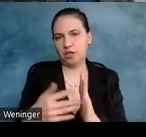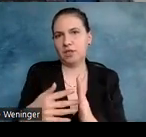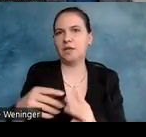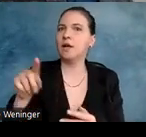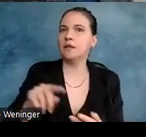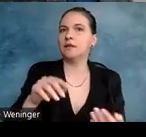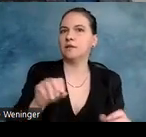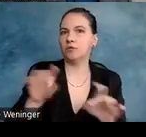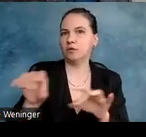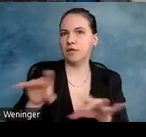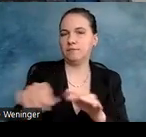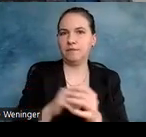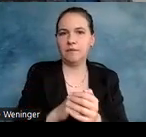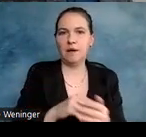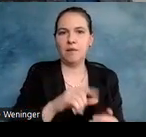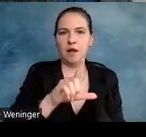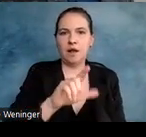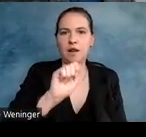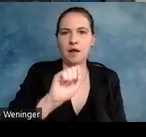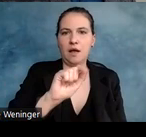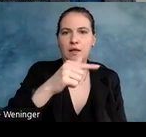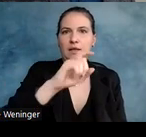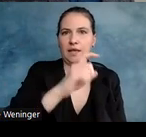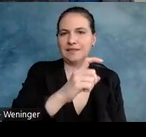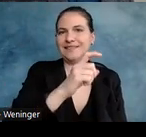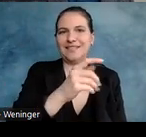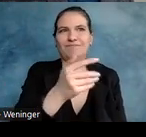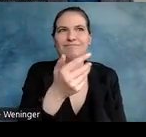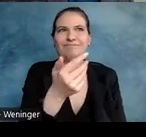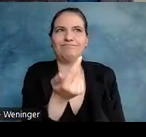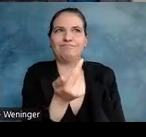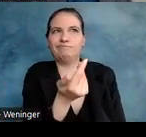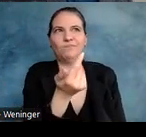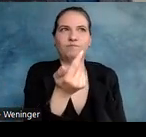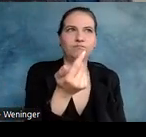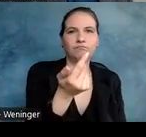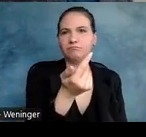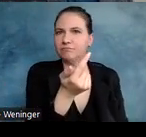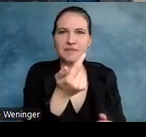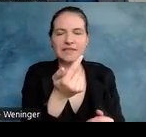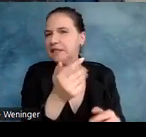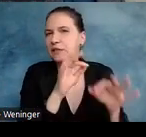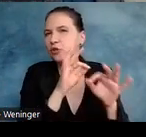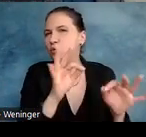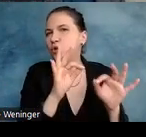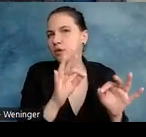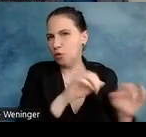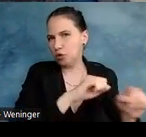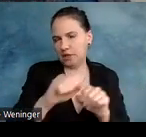als Dokument, ist jetzt keine gute Wahl, um barrierefreie Dokumente herauszugeben als